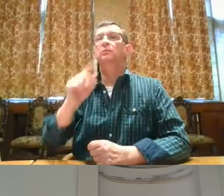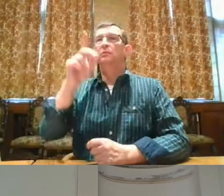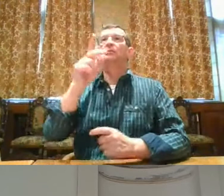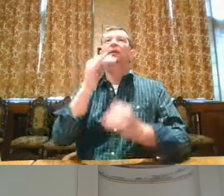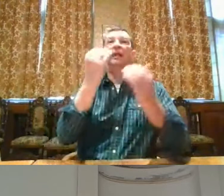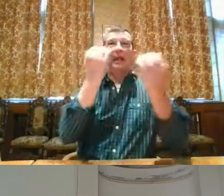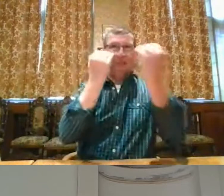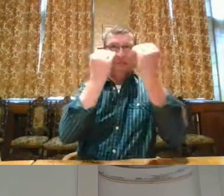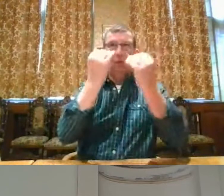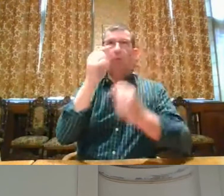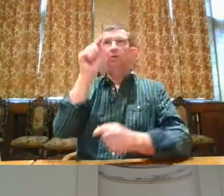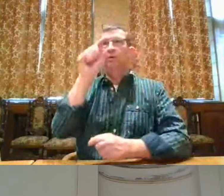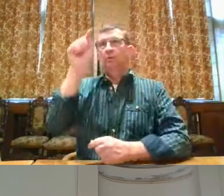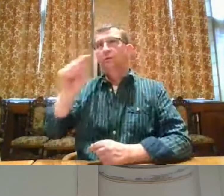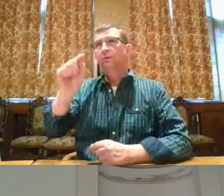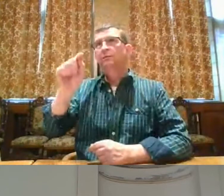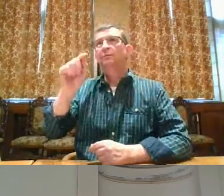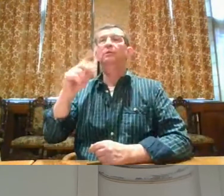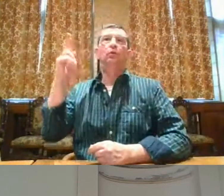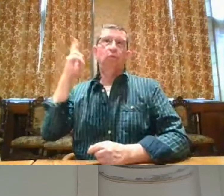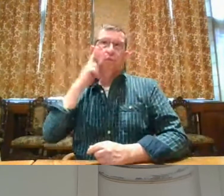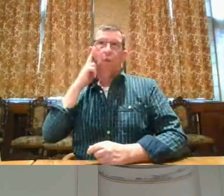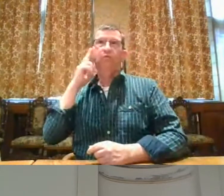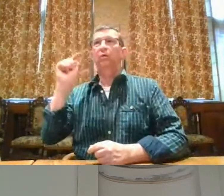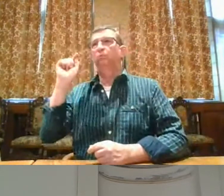Info at Doof Vlaanderen...